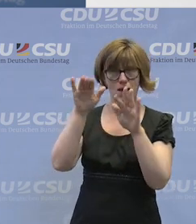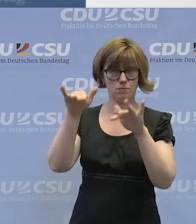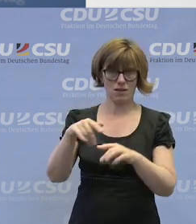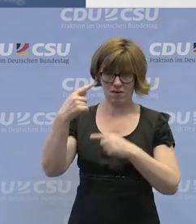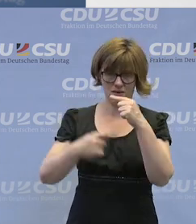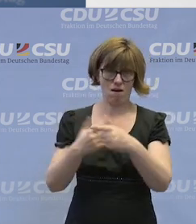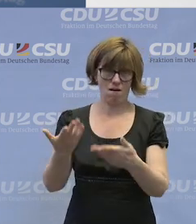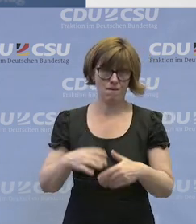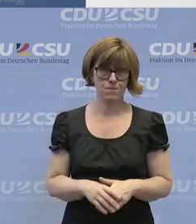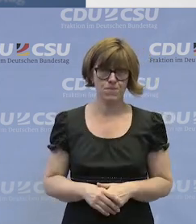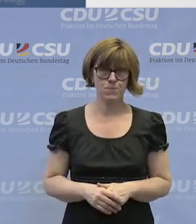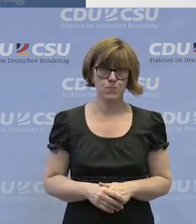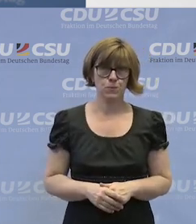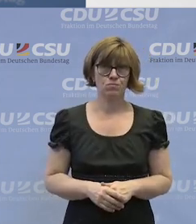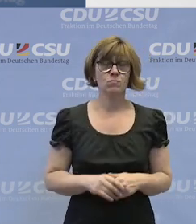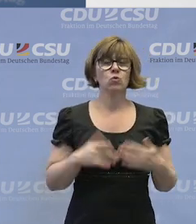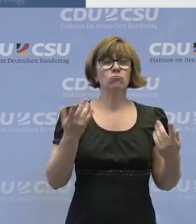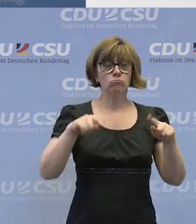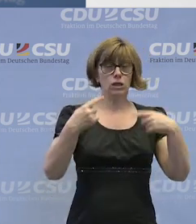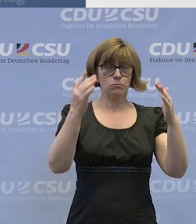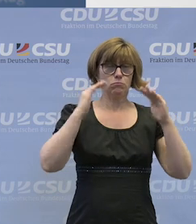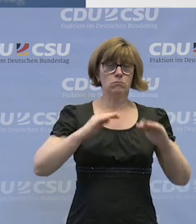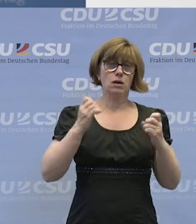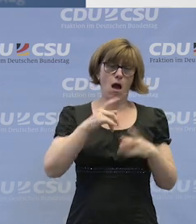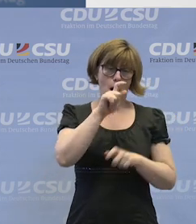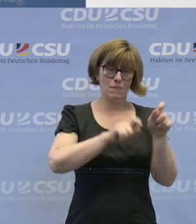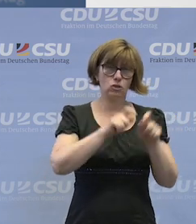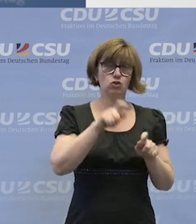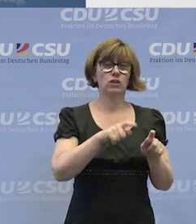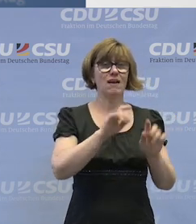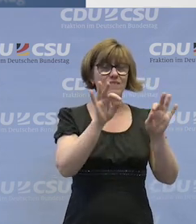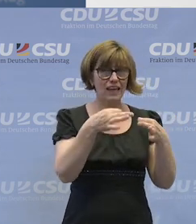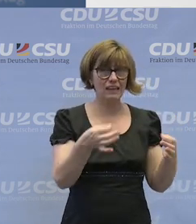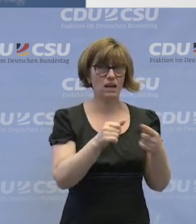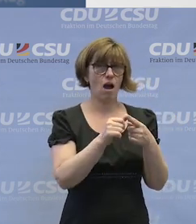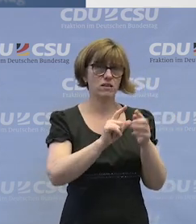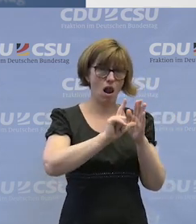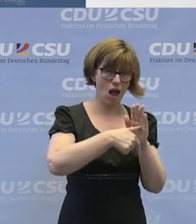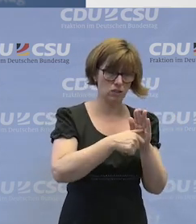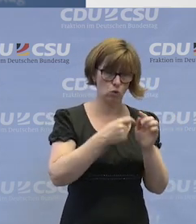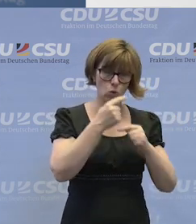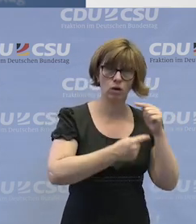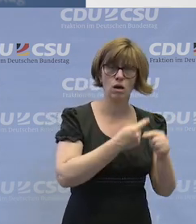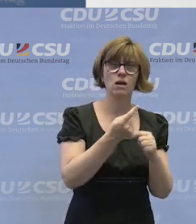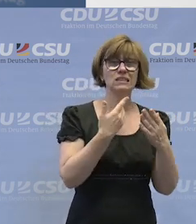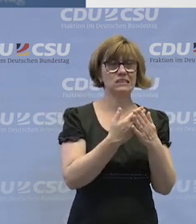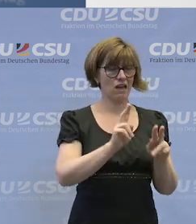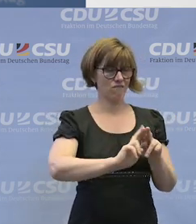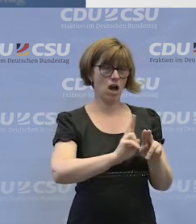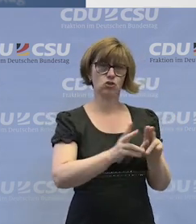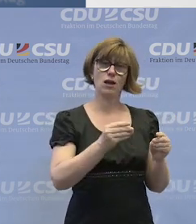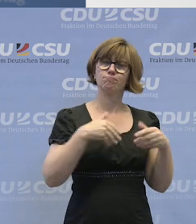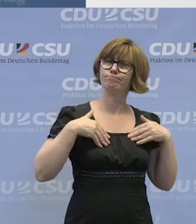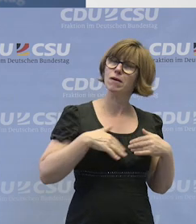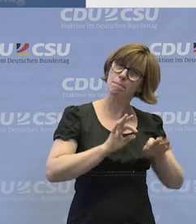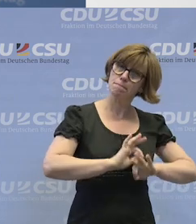für sich zu finden. Ja und dann gibt es natürlich Menschen, deren Fähigkeiten und Leistungen in einer Werkstatt